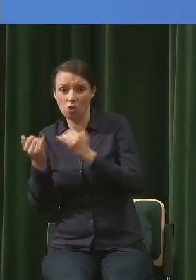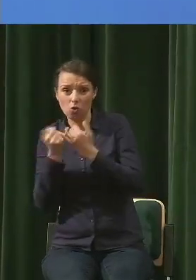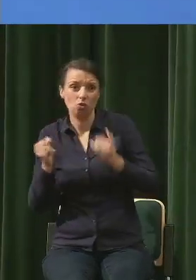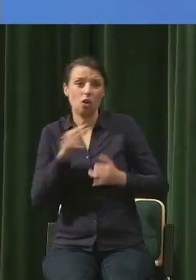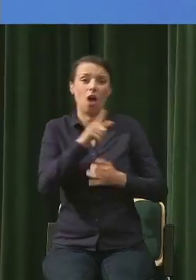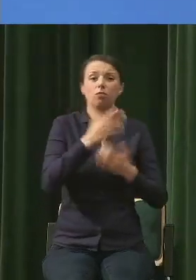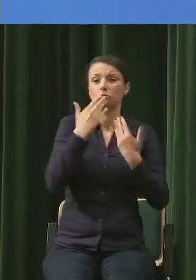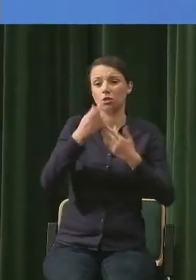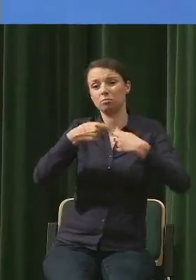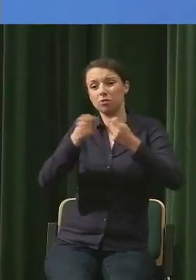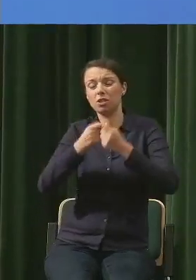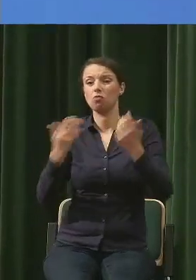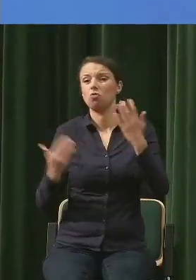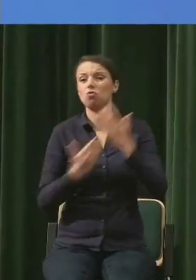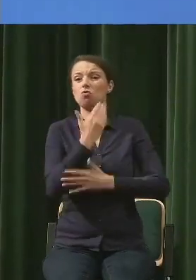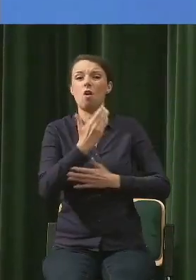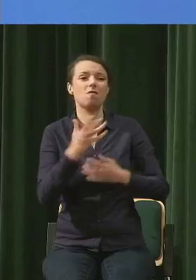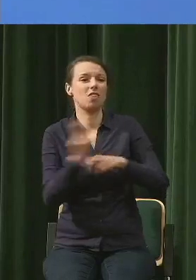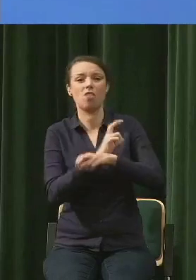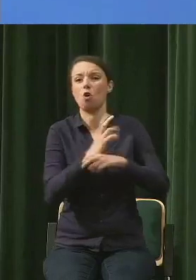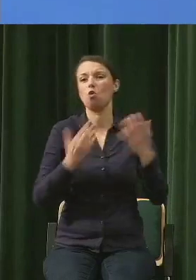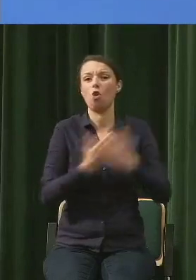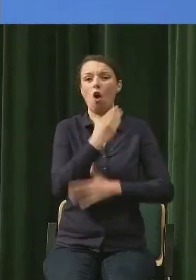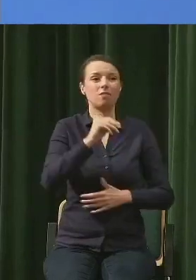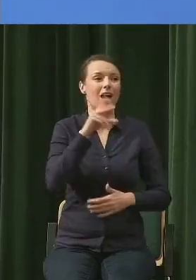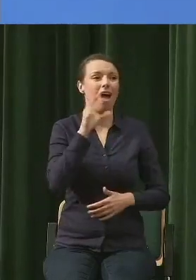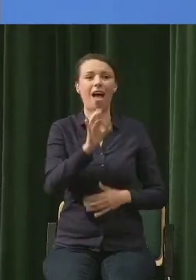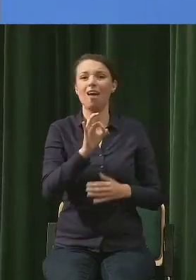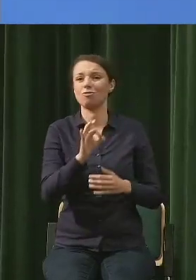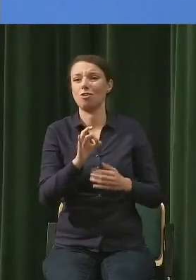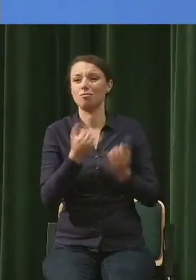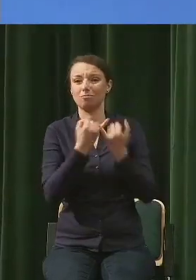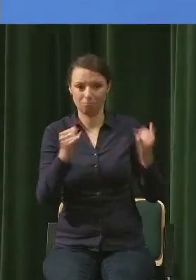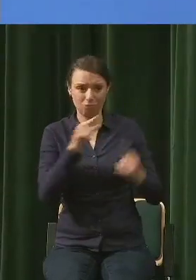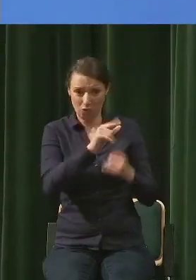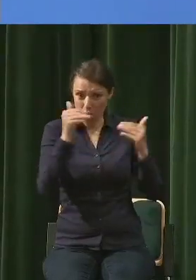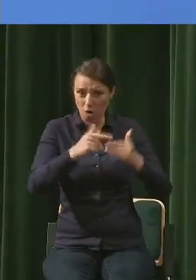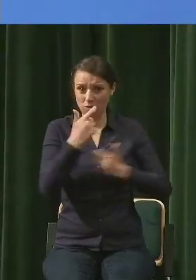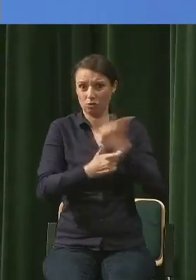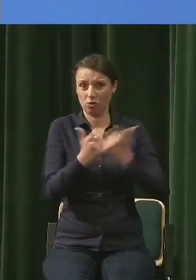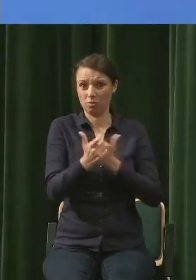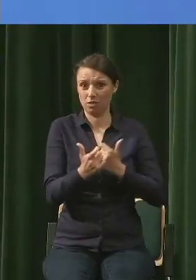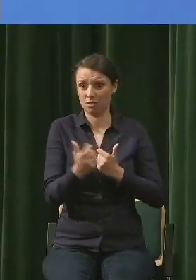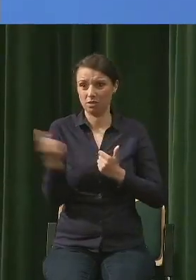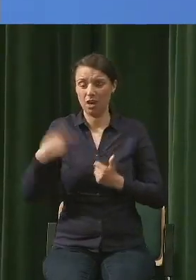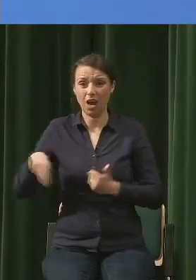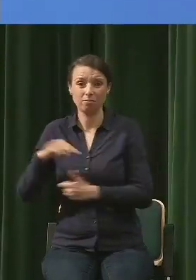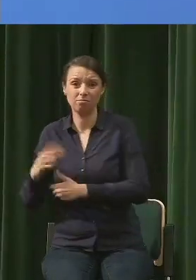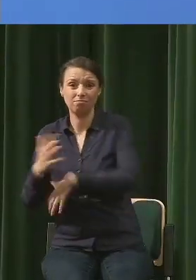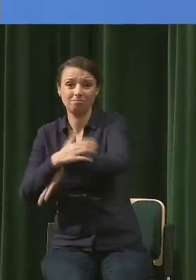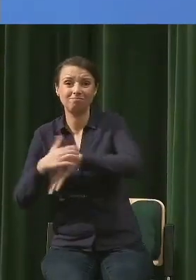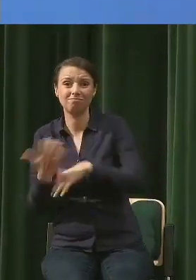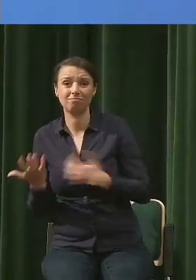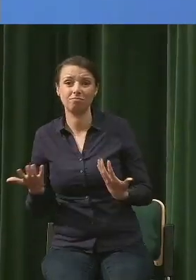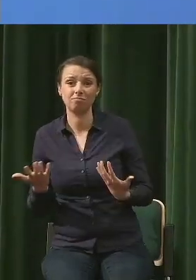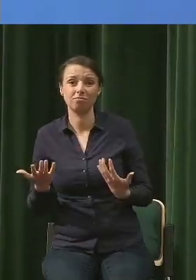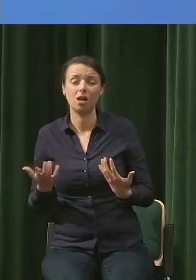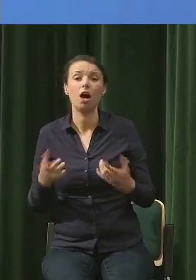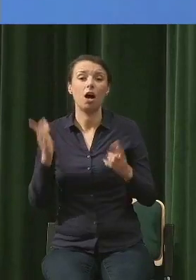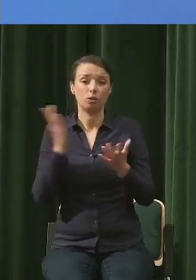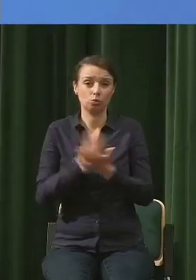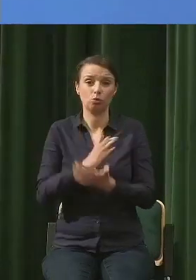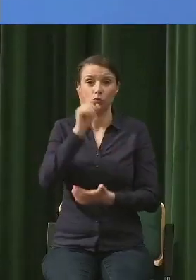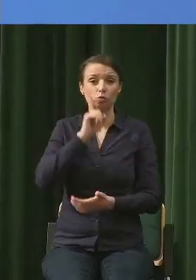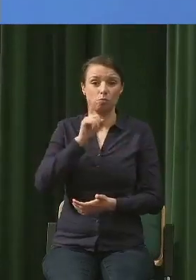ekologiczne. I to jest coś, o czym tutaj już Pan Profesor mówił, o złożach. I o tym, o czym pisała